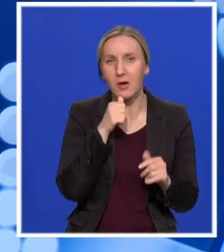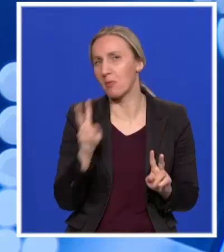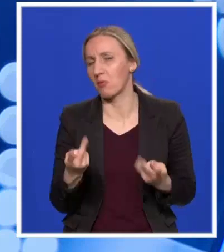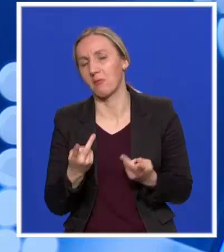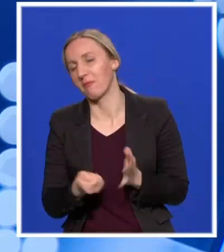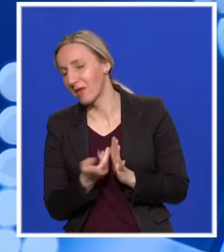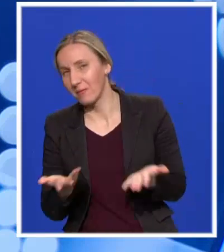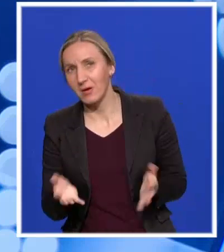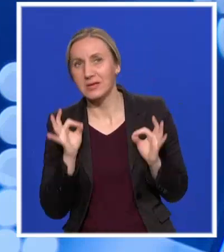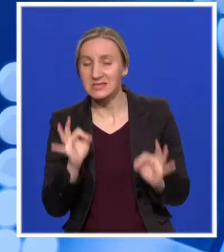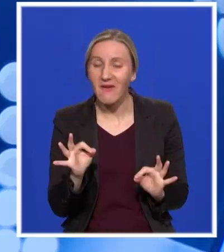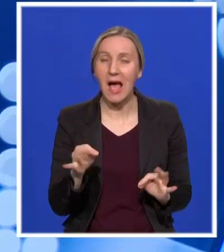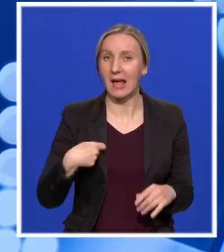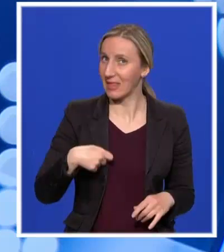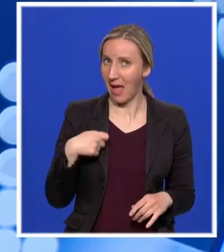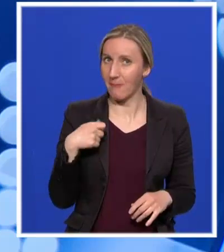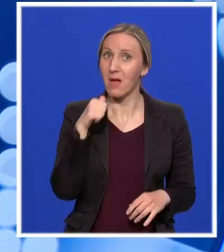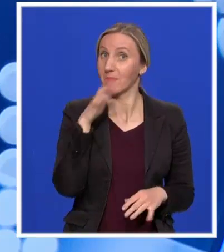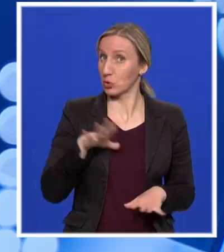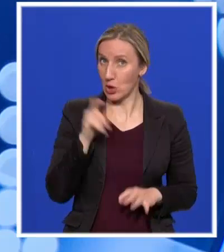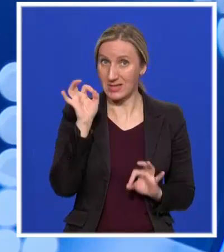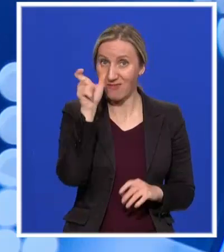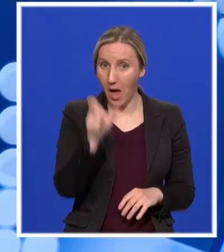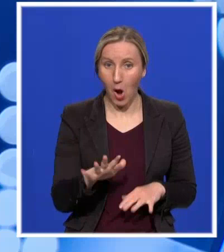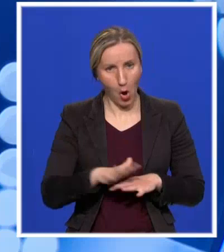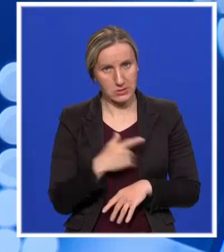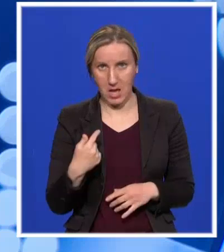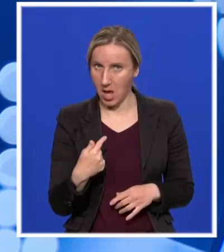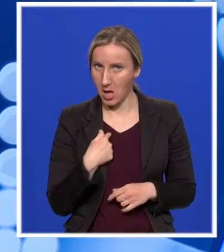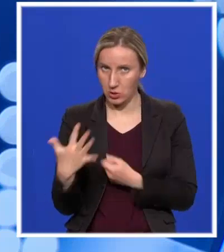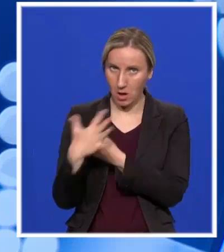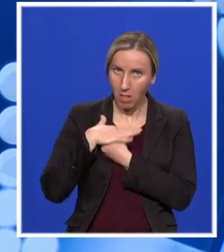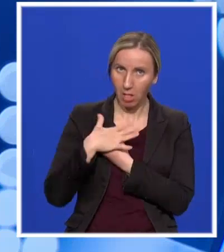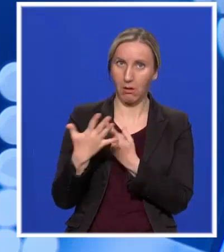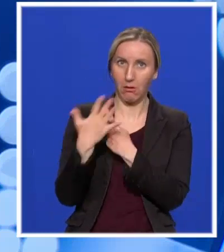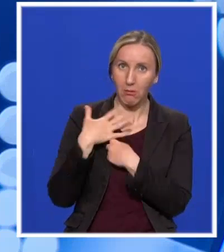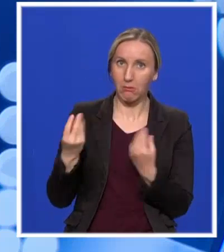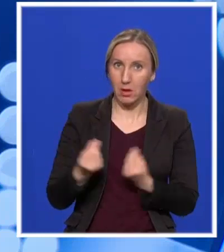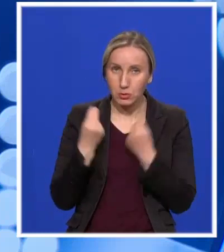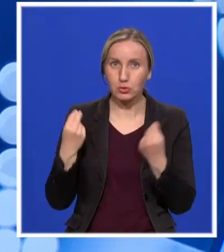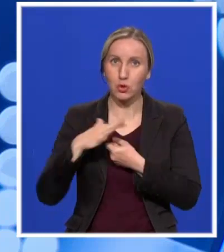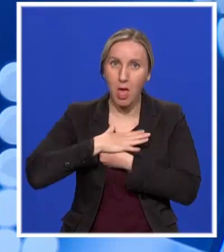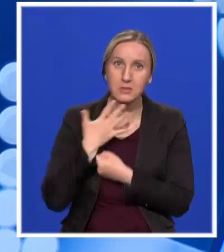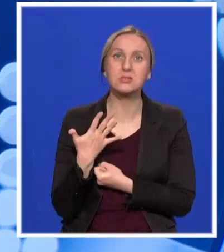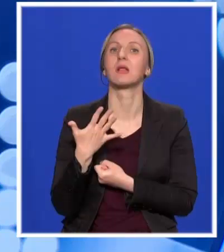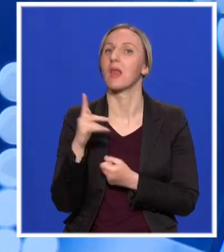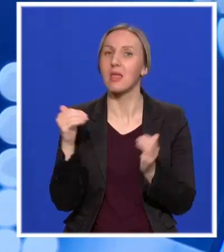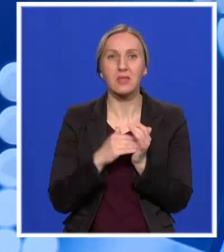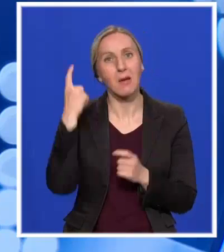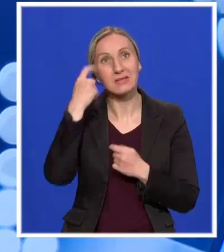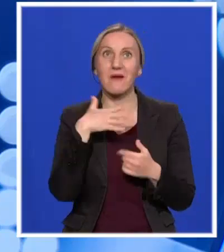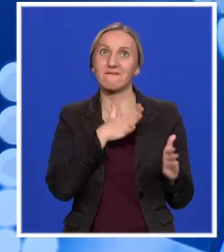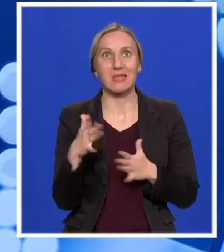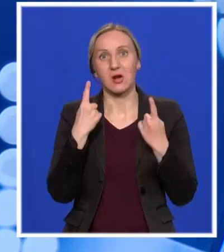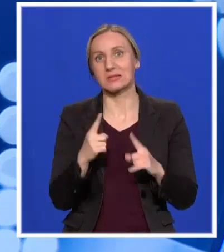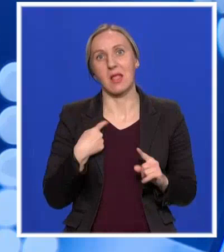svaka dama, svaka žena koja na bilo koji način osjeća ugružnost, ne treba uopšte da razmišlja o tome kako je stanje. Slobodno